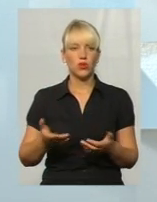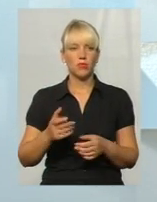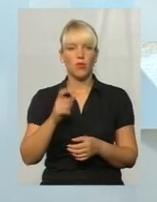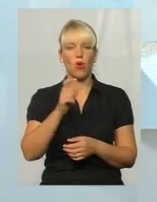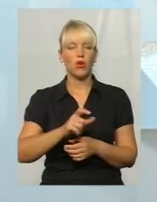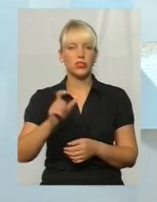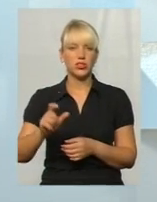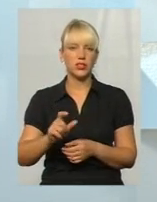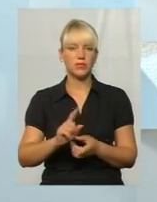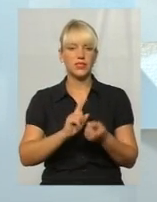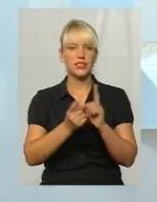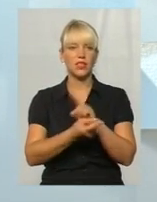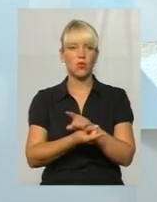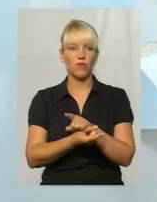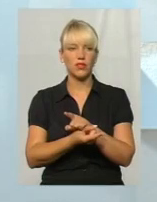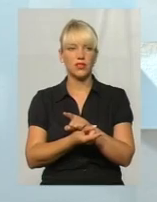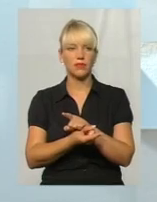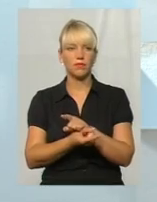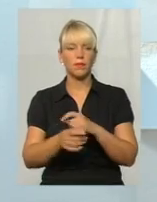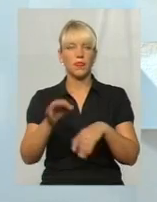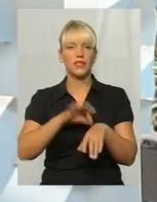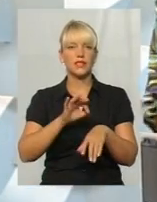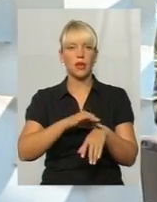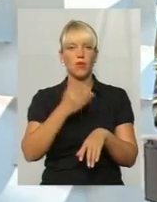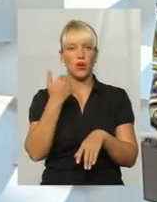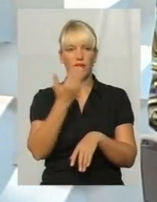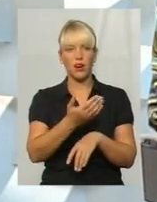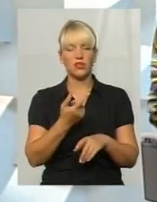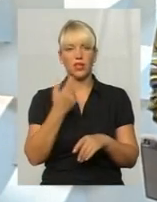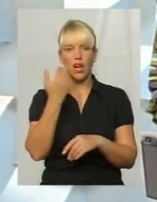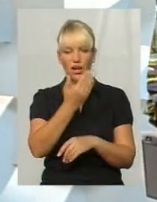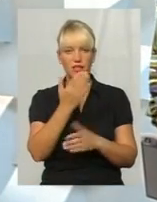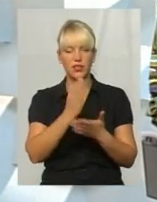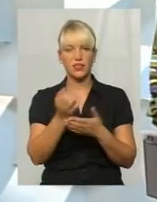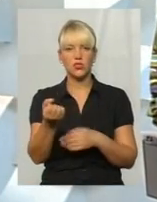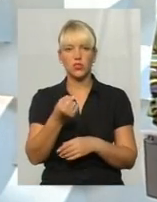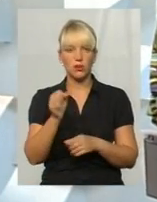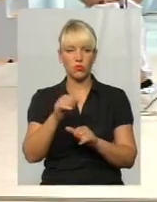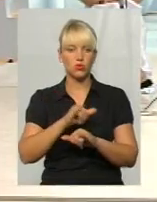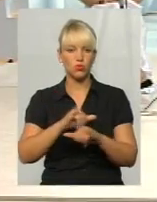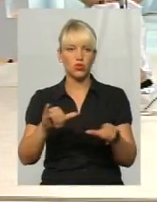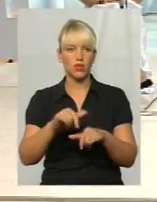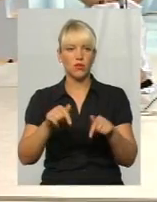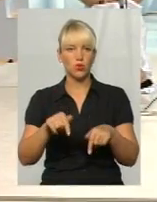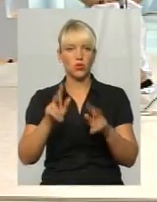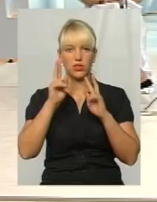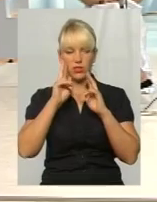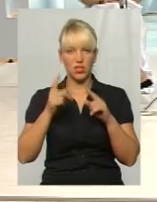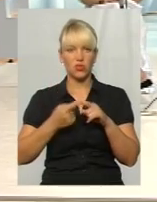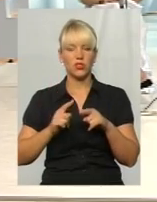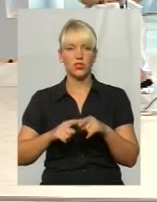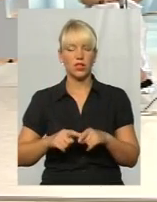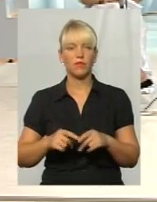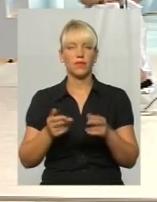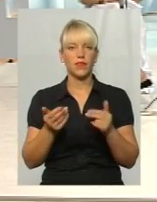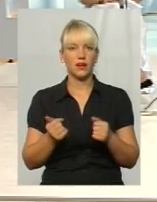заболевають. Тобто вони є носіями і можуть поширювати тут, навіть не знаючи. Скажемо так,